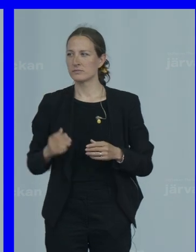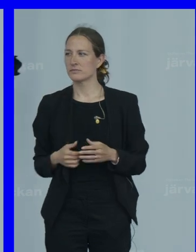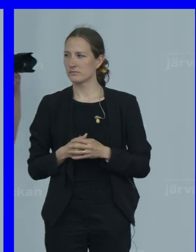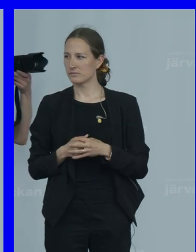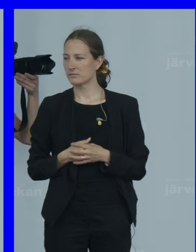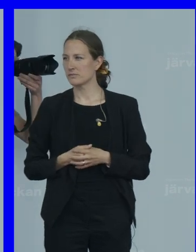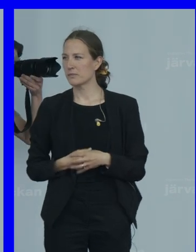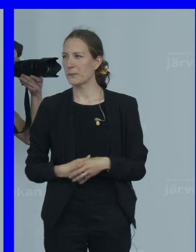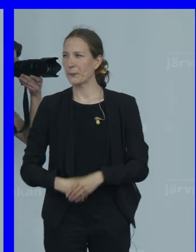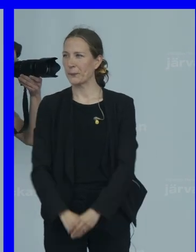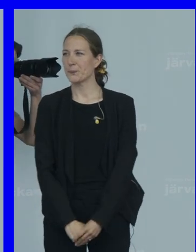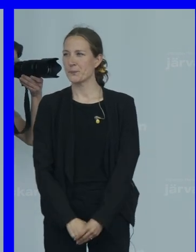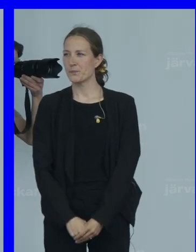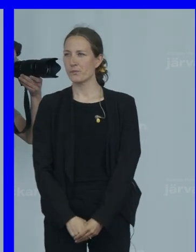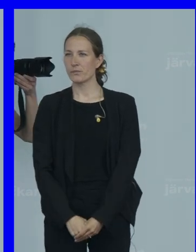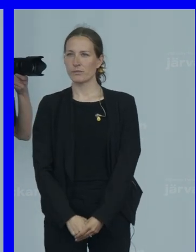Musik.